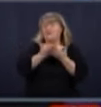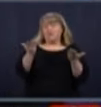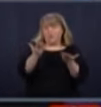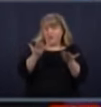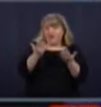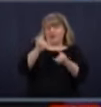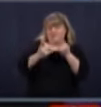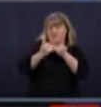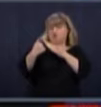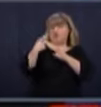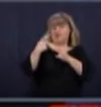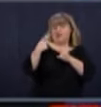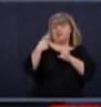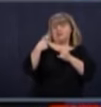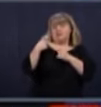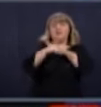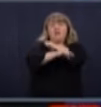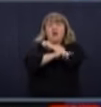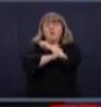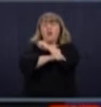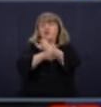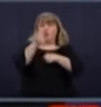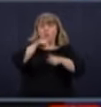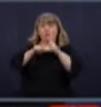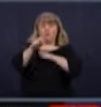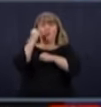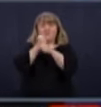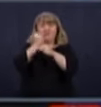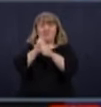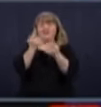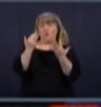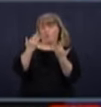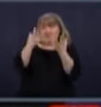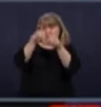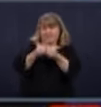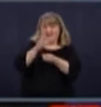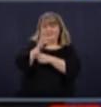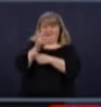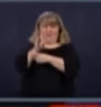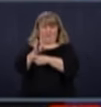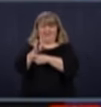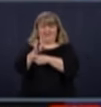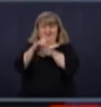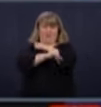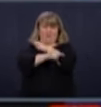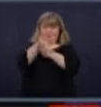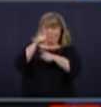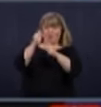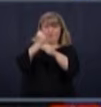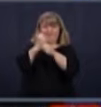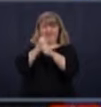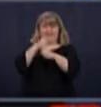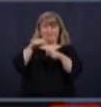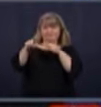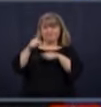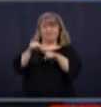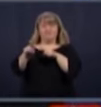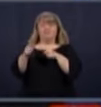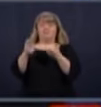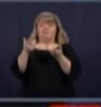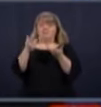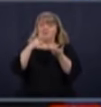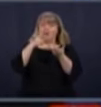608 employés qui sont retournés au travail. Donc, ça,'est une tendance qui est très